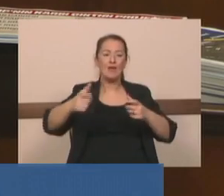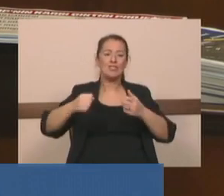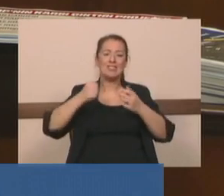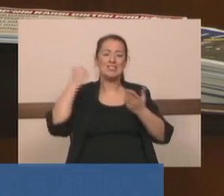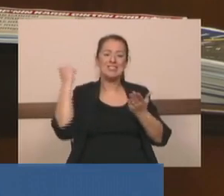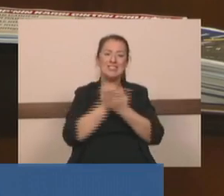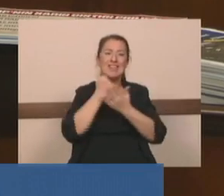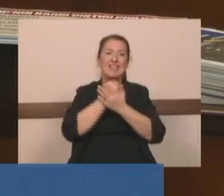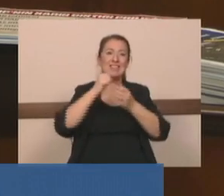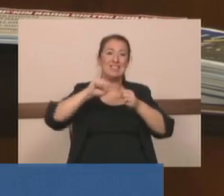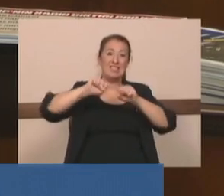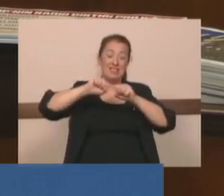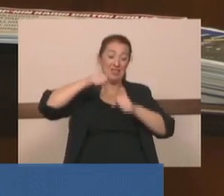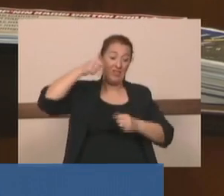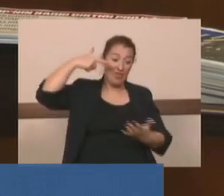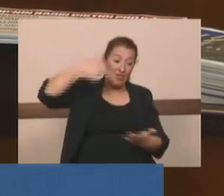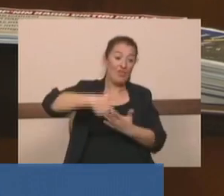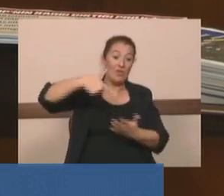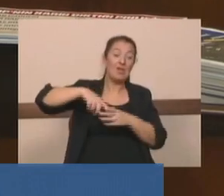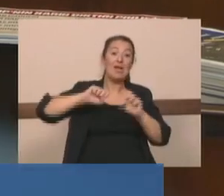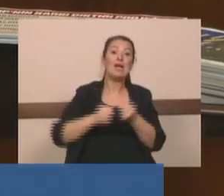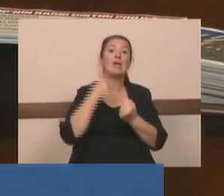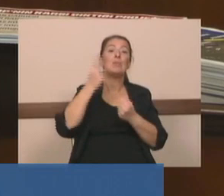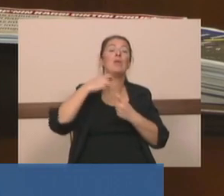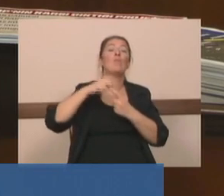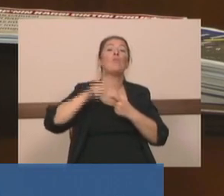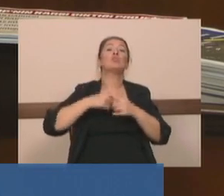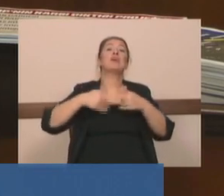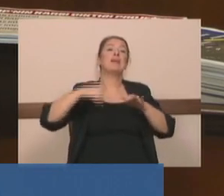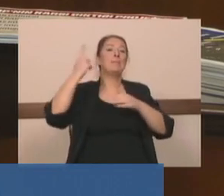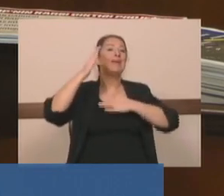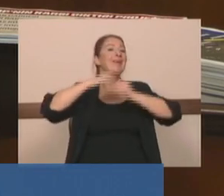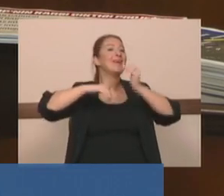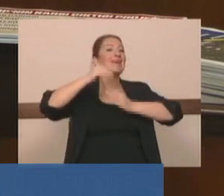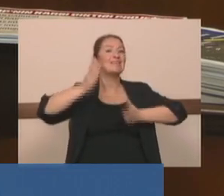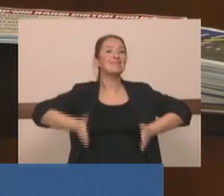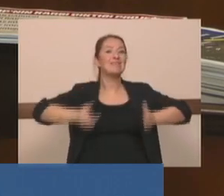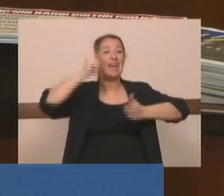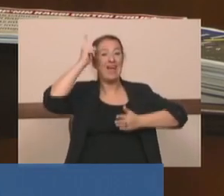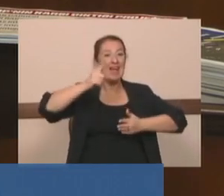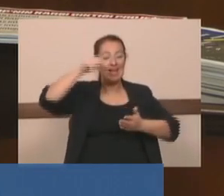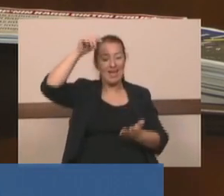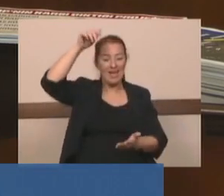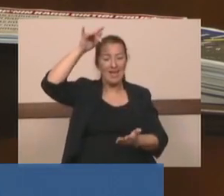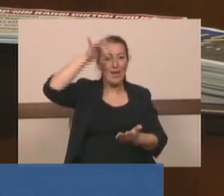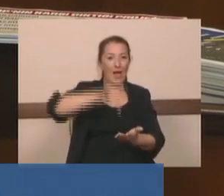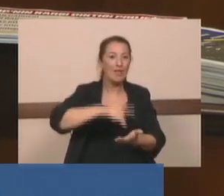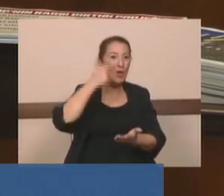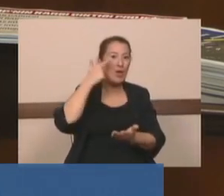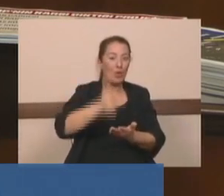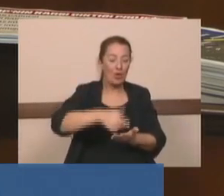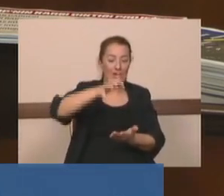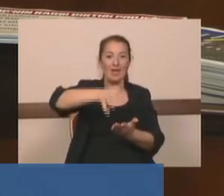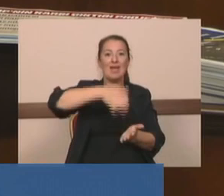yapılan bir proje değil. Bir inşaatı yaparken temel kazısı yapıyorsanız bir temel kazısından ibaret.